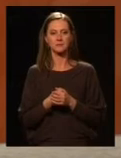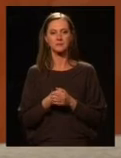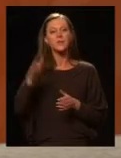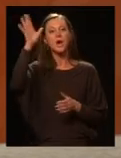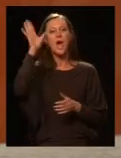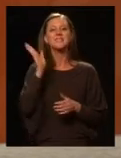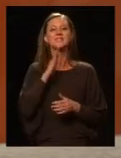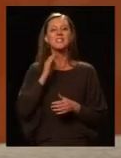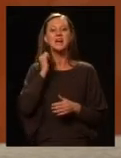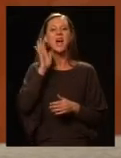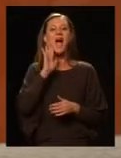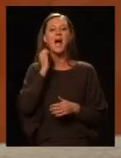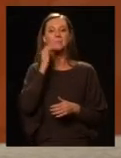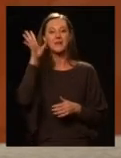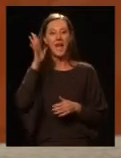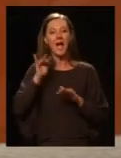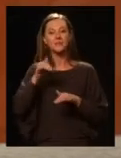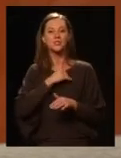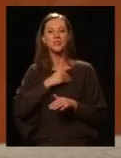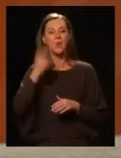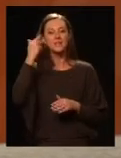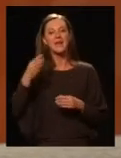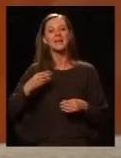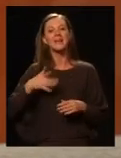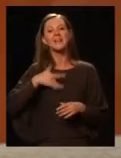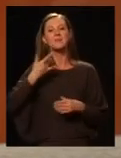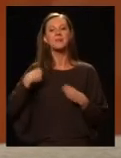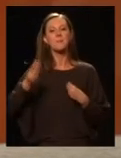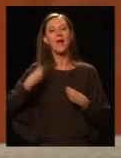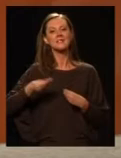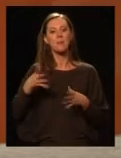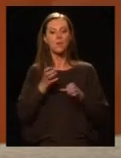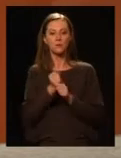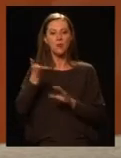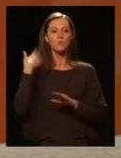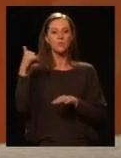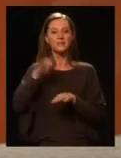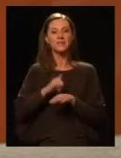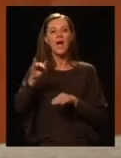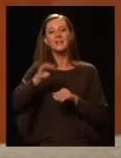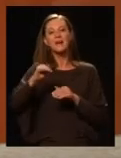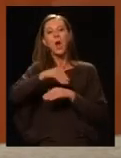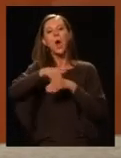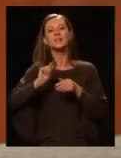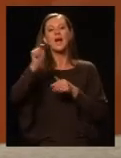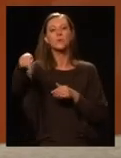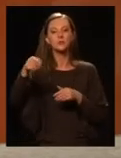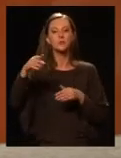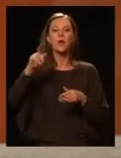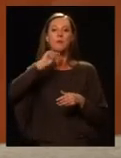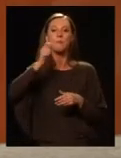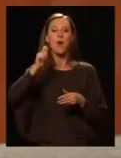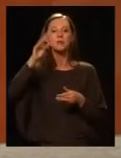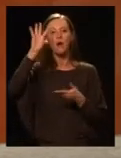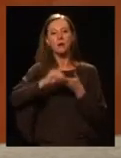A Karinti Frigyes AMK általános iskola diákjai élménybeszámolót tartottak a múlt héten. A gyerekek a határon túli magyar laktat